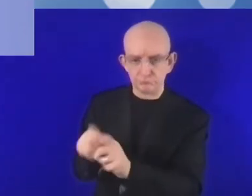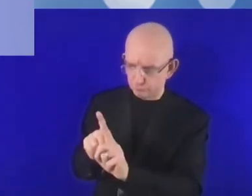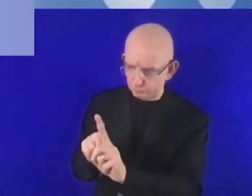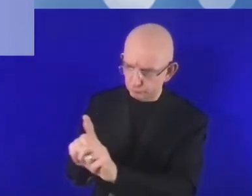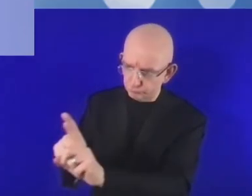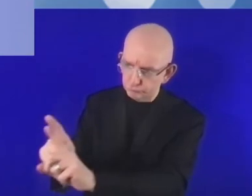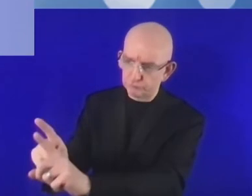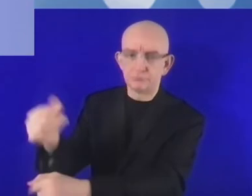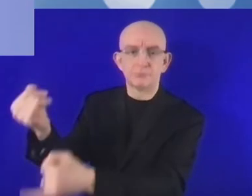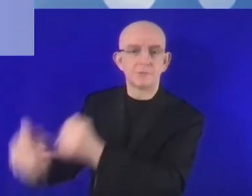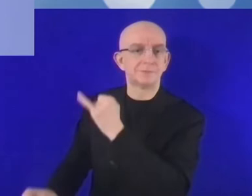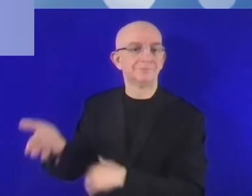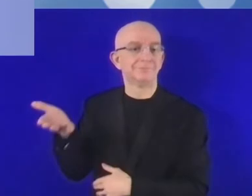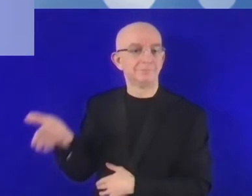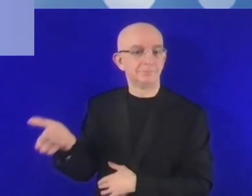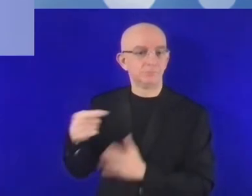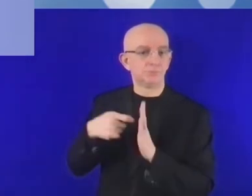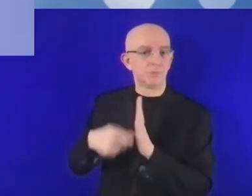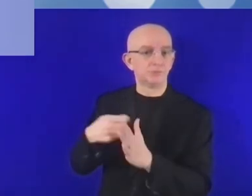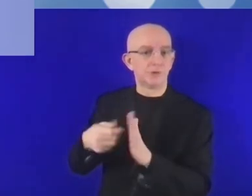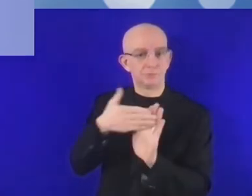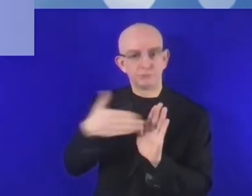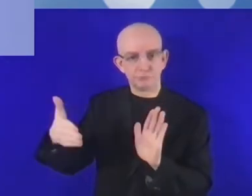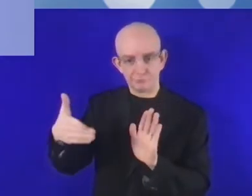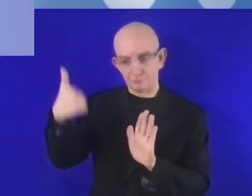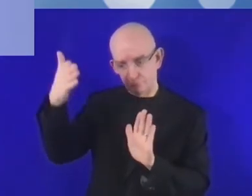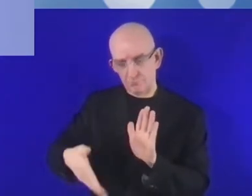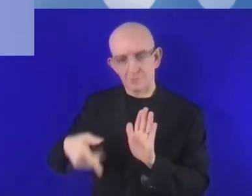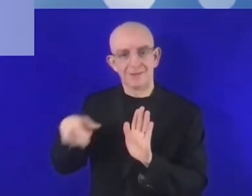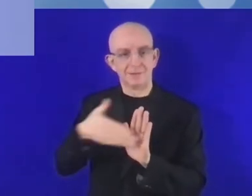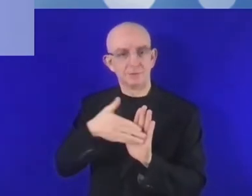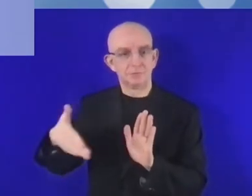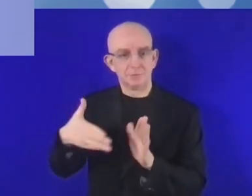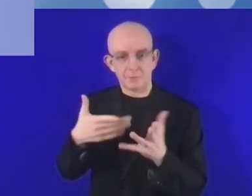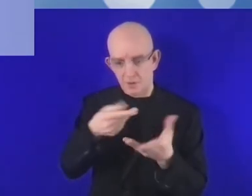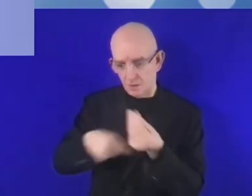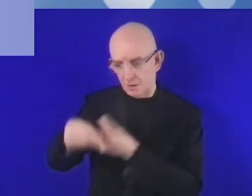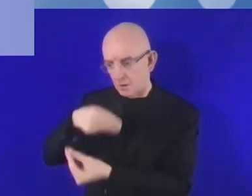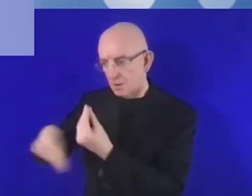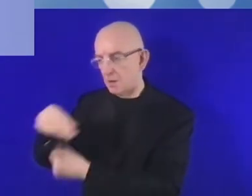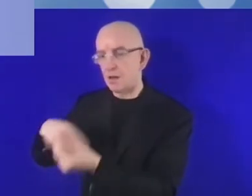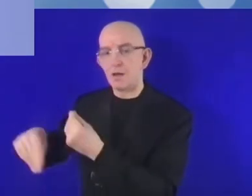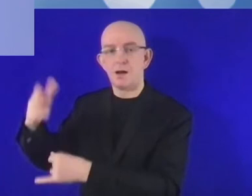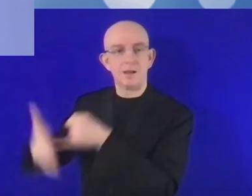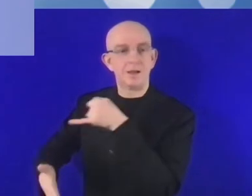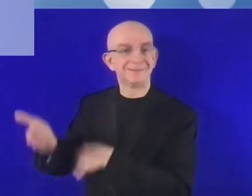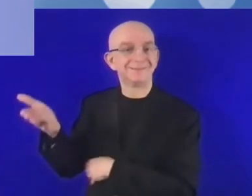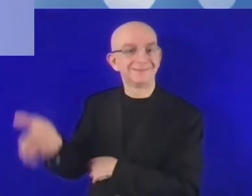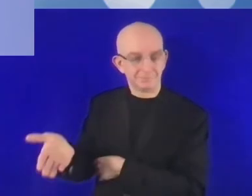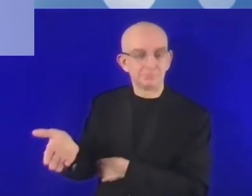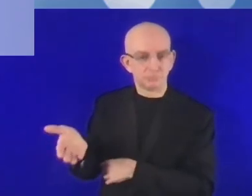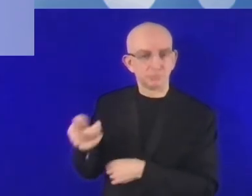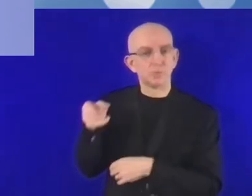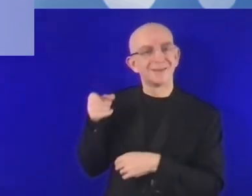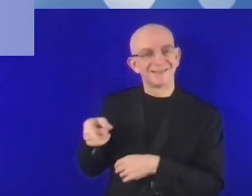projektów. A zatem można powiedzieć, że towarzyszymy naszym klientom od samego początku, od etapu przygotowań do